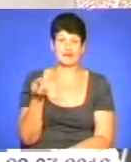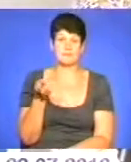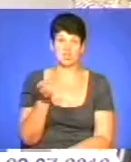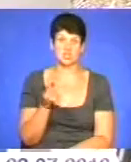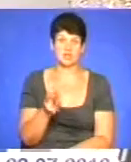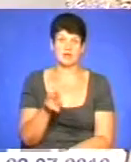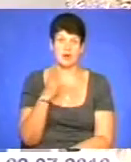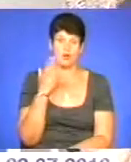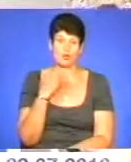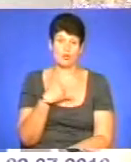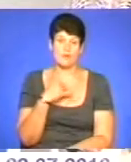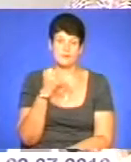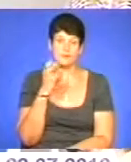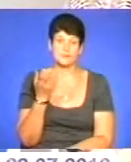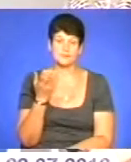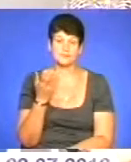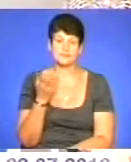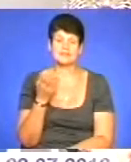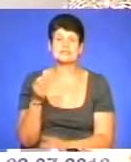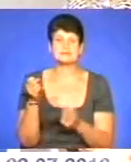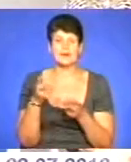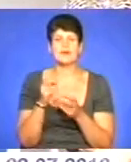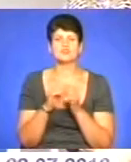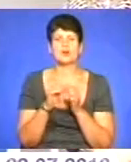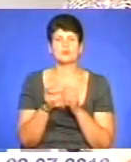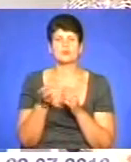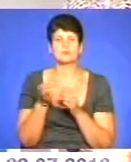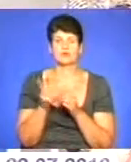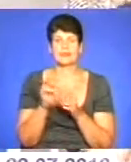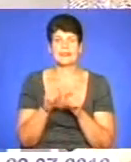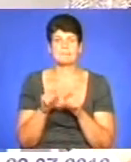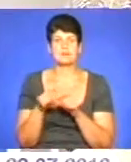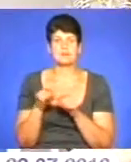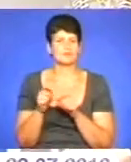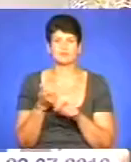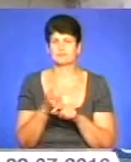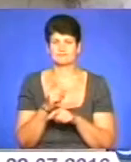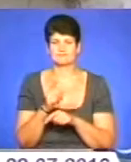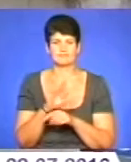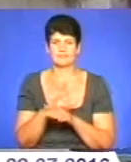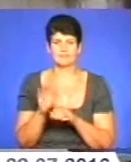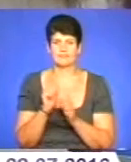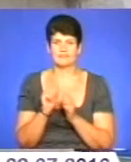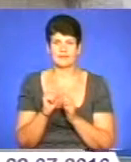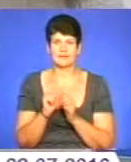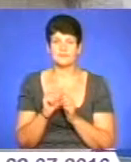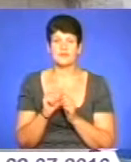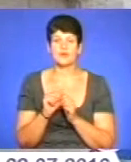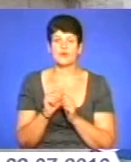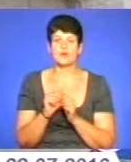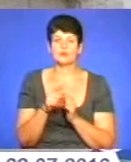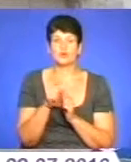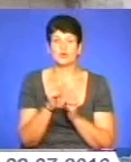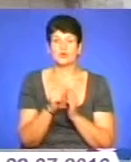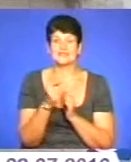обіду пішла. Чи спеціально, як часто ви звертаєтеся за перевіркою? Не дуже часто. Насправді, дивіться, в них там щотири